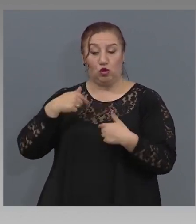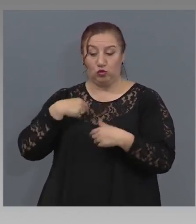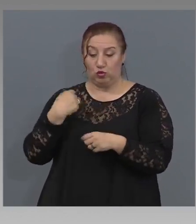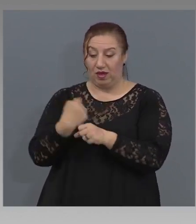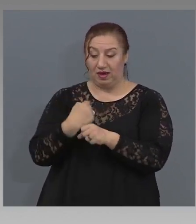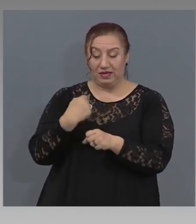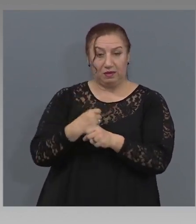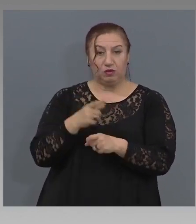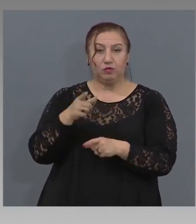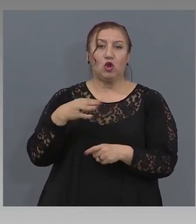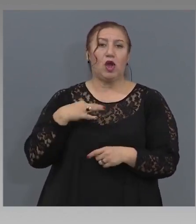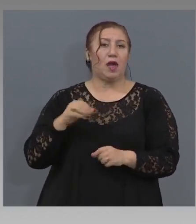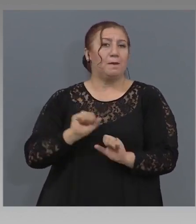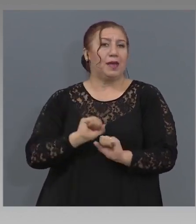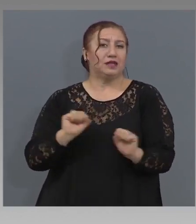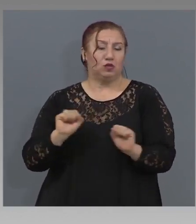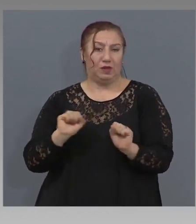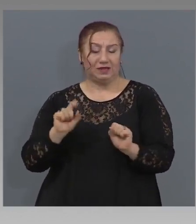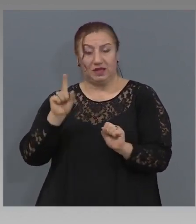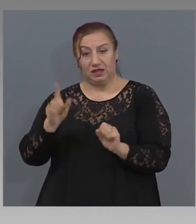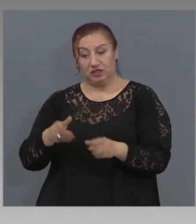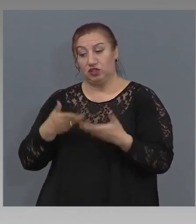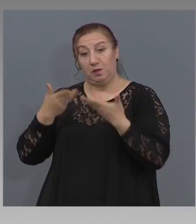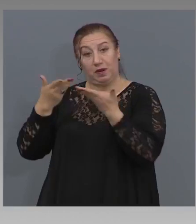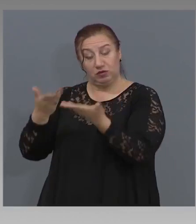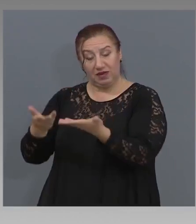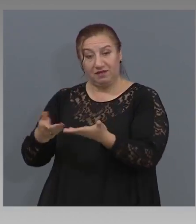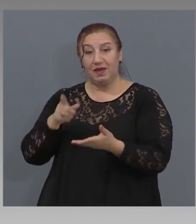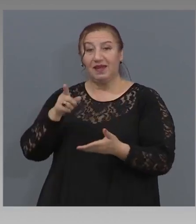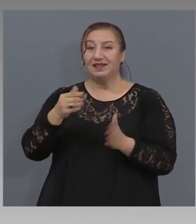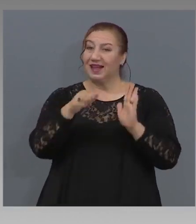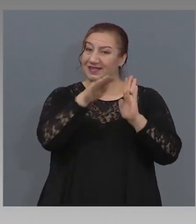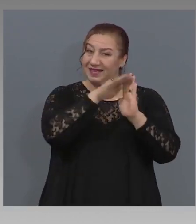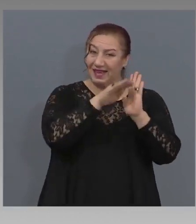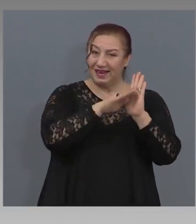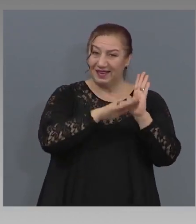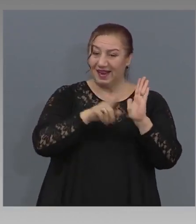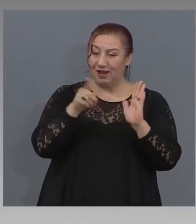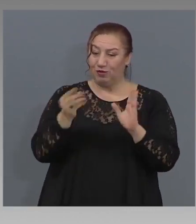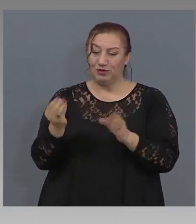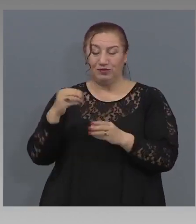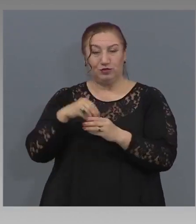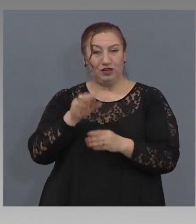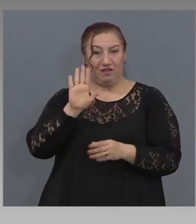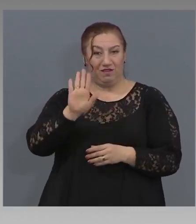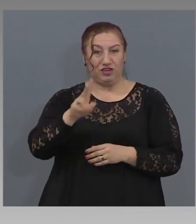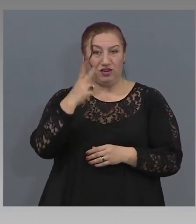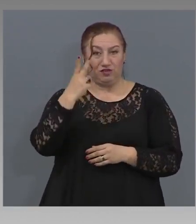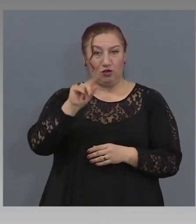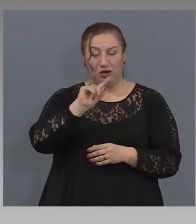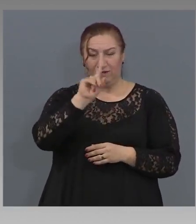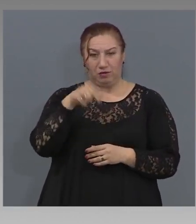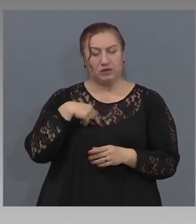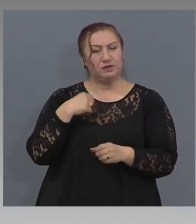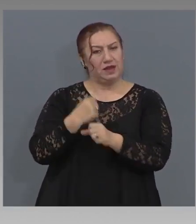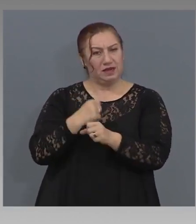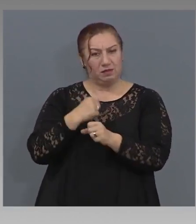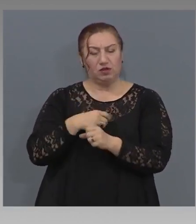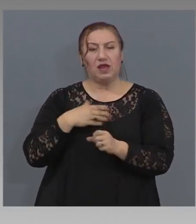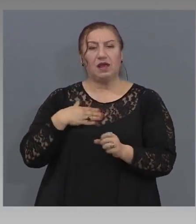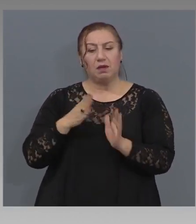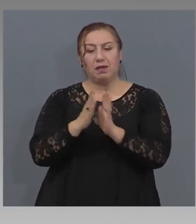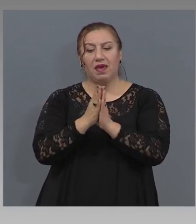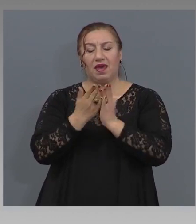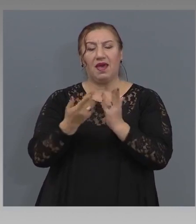в момента, който ще им бъде предоставен. Така, че тези критерии, които засекате в втория си въпрос, те са разработени. Имаме наръчник, той ще им бъде